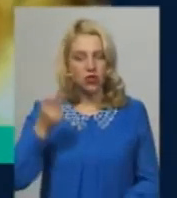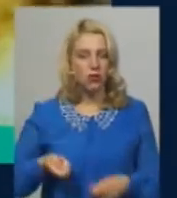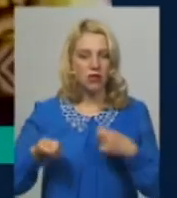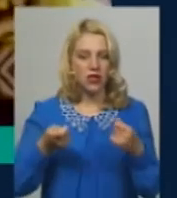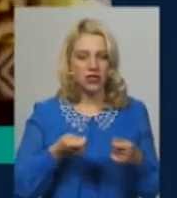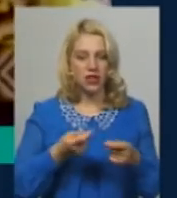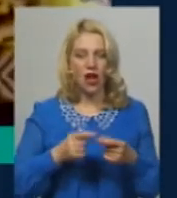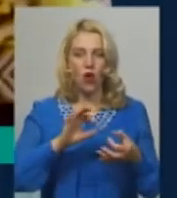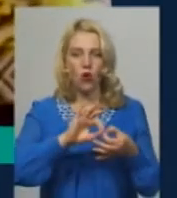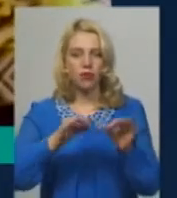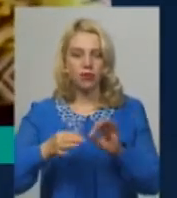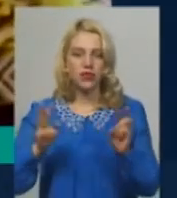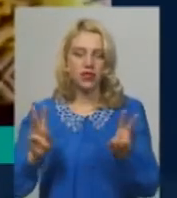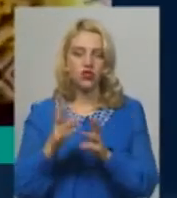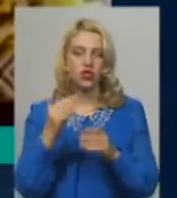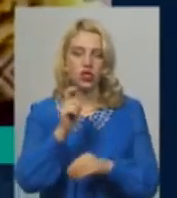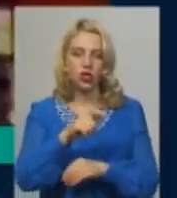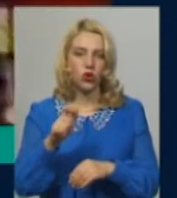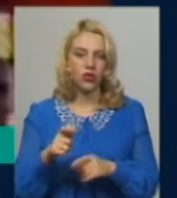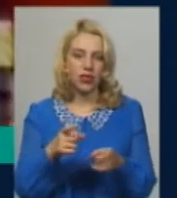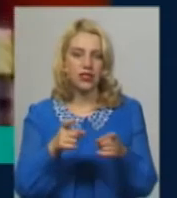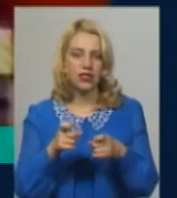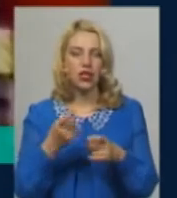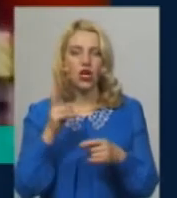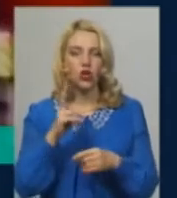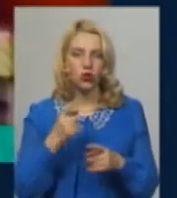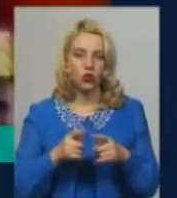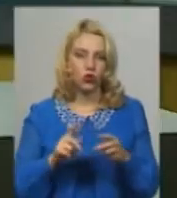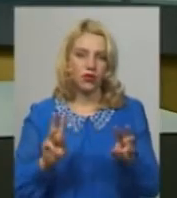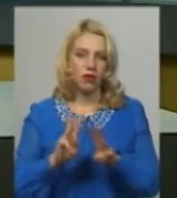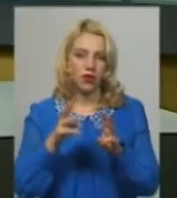Скільки людей задіяли до естафети та хто його запалив 40 років тому.